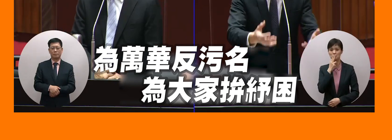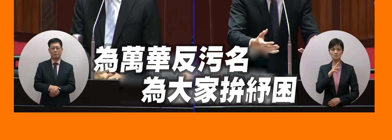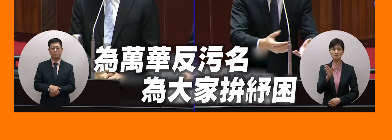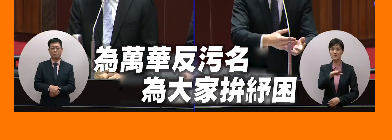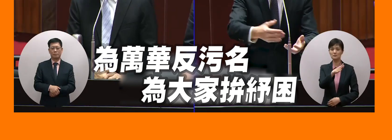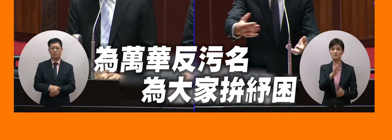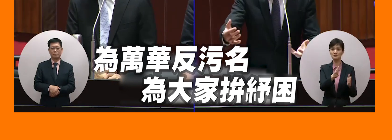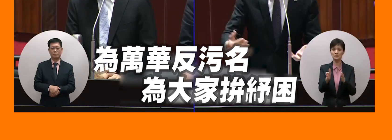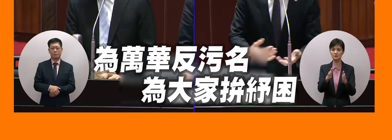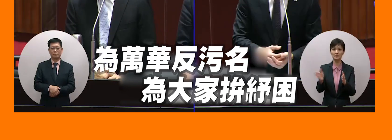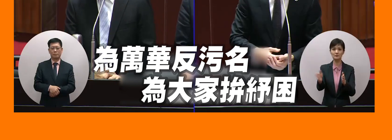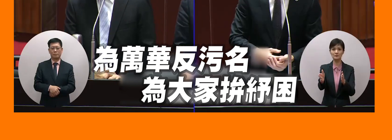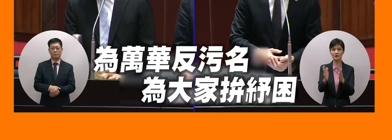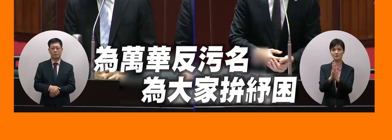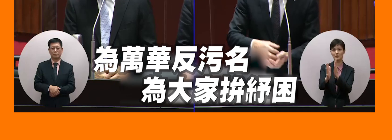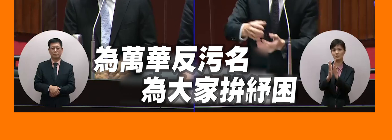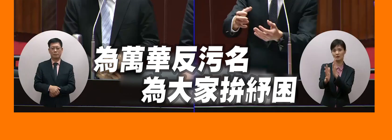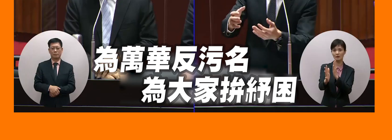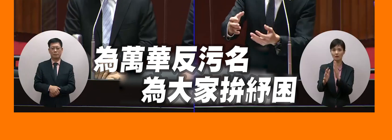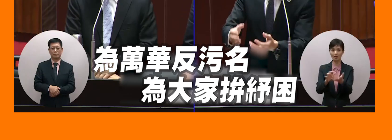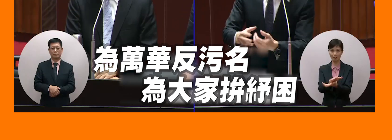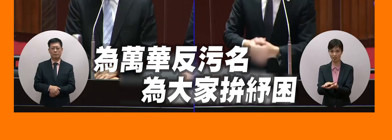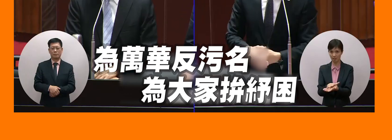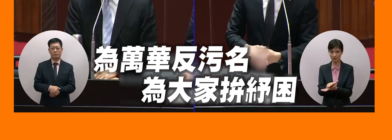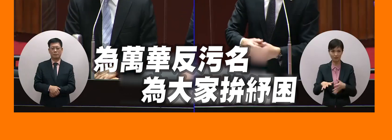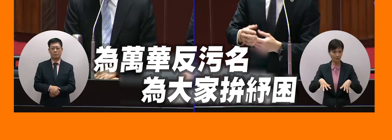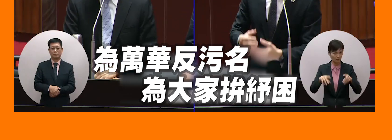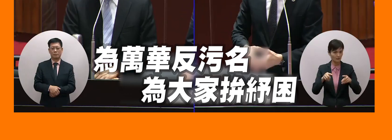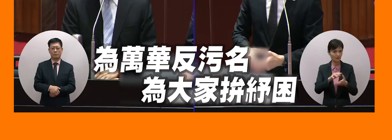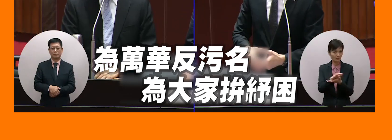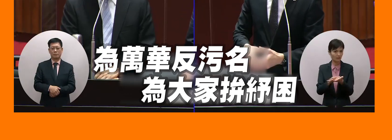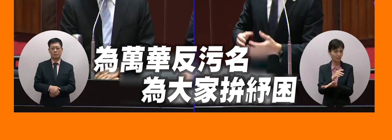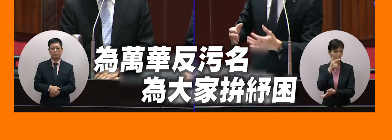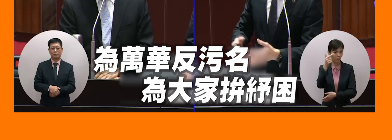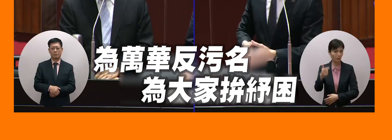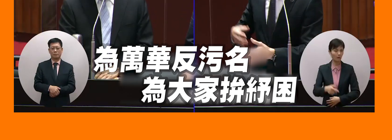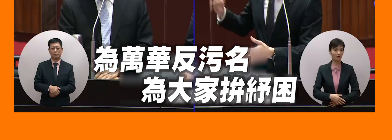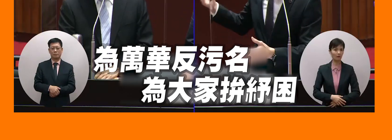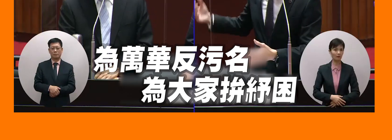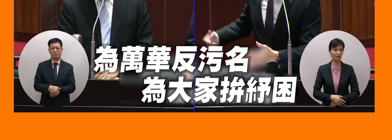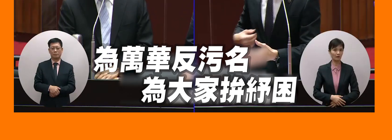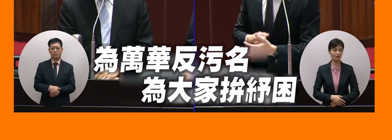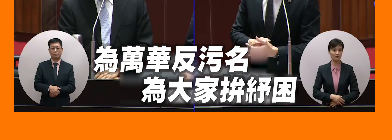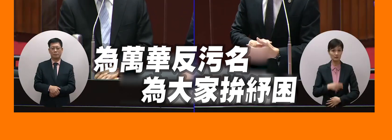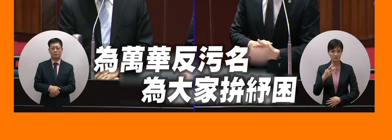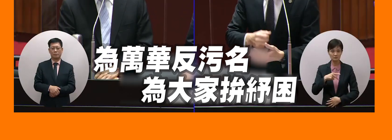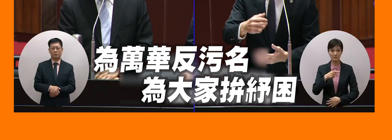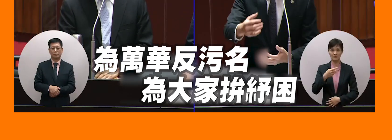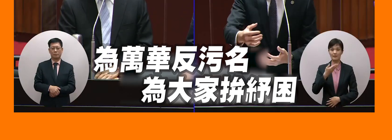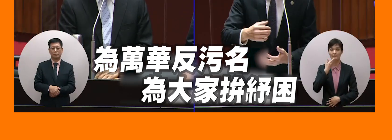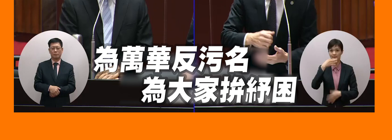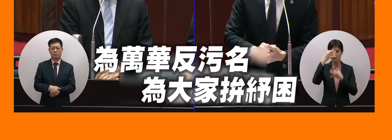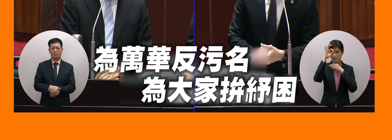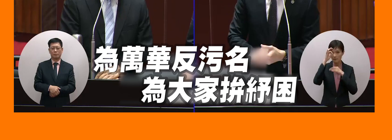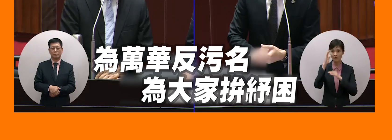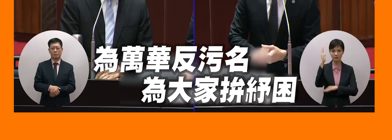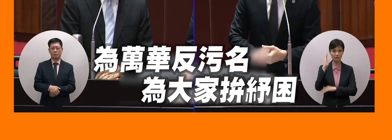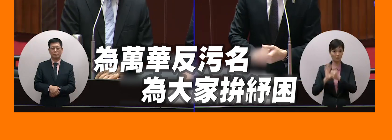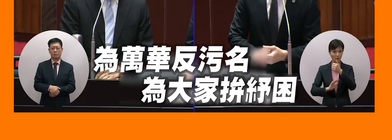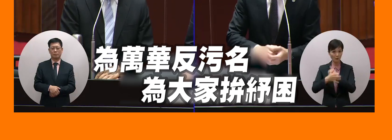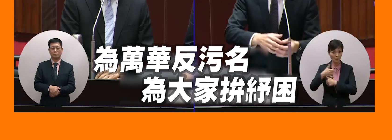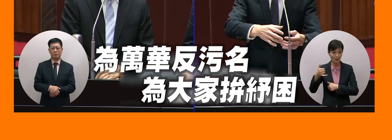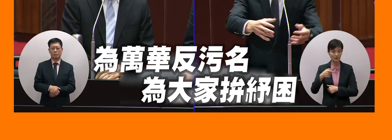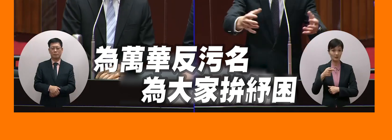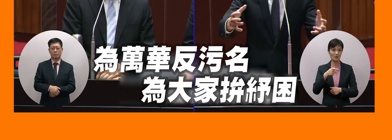所以說一開始亂走走所以說這個時候我也協調說包括唐鳳政委包括民間的這些